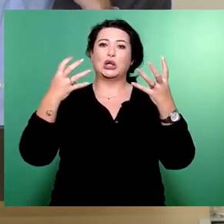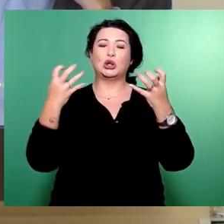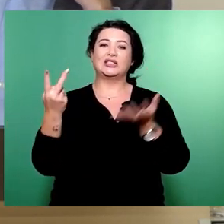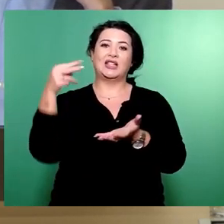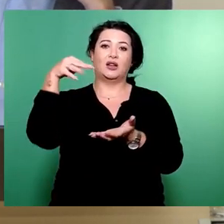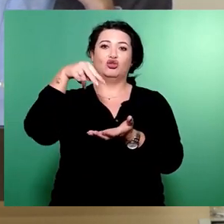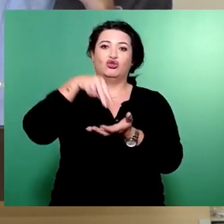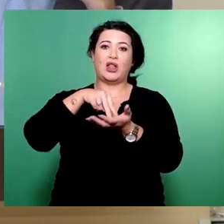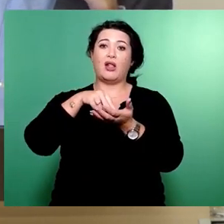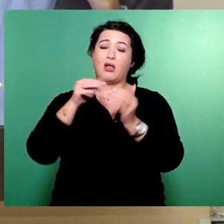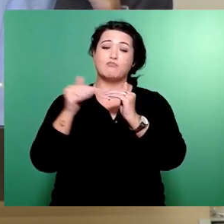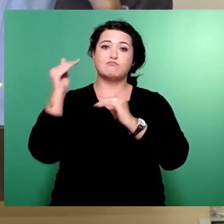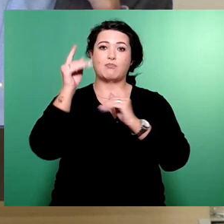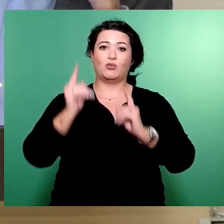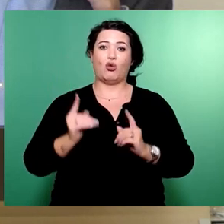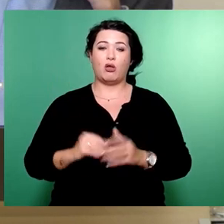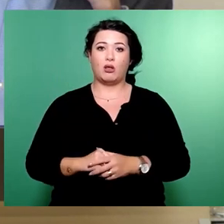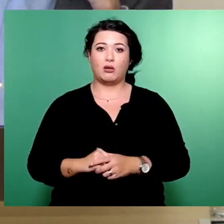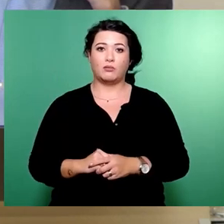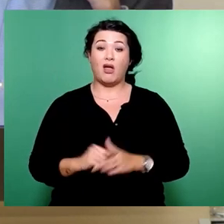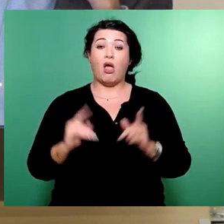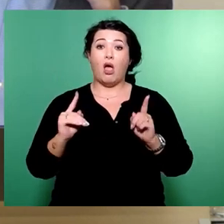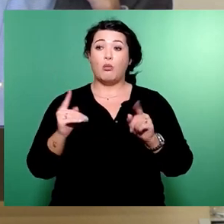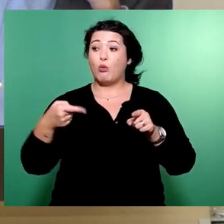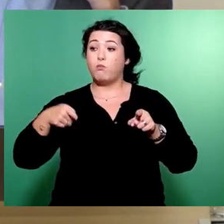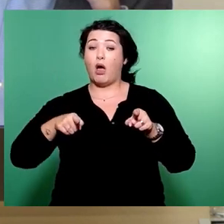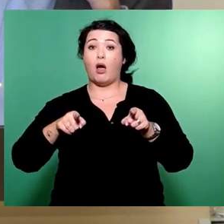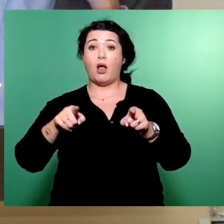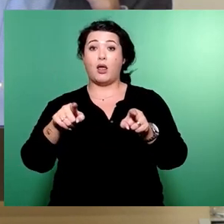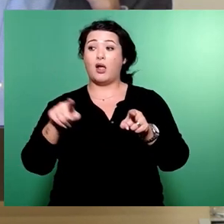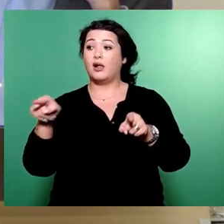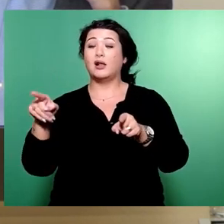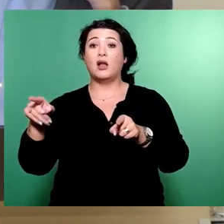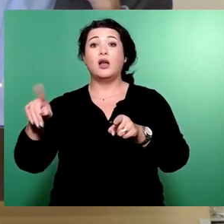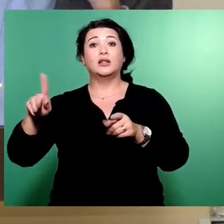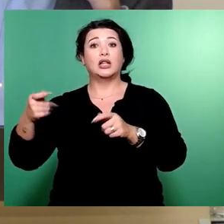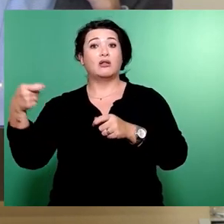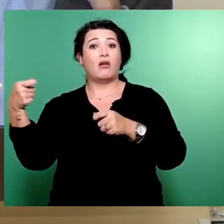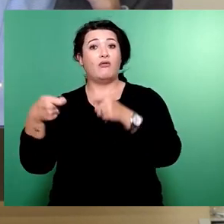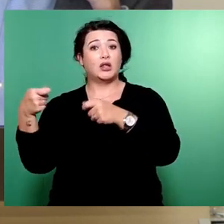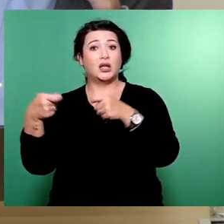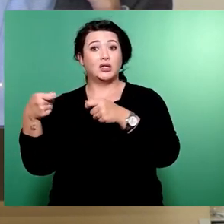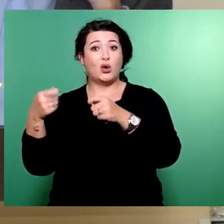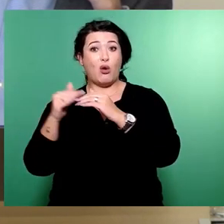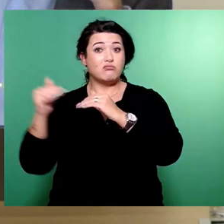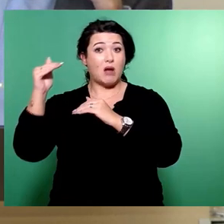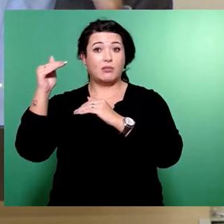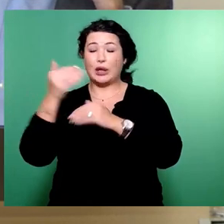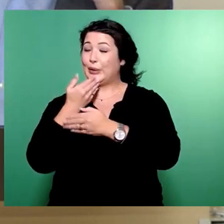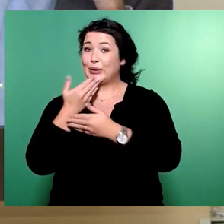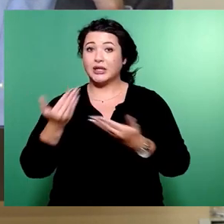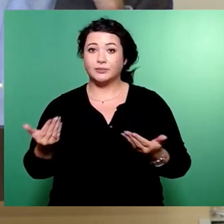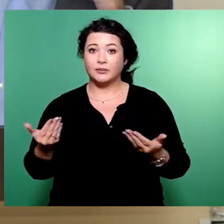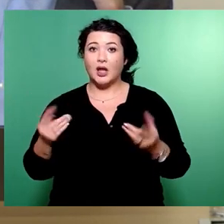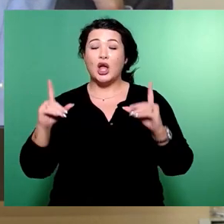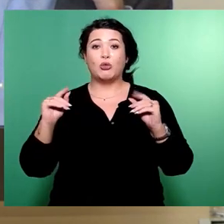ohne dass gleichzeitig die Mittel adäquat steigen. Heißt, dass rund 50 Stellen